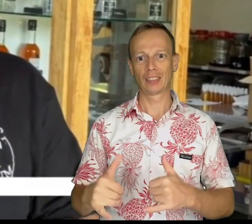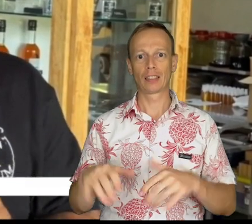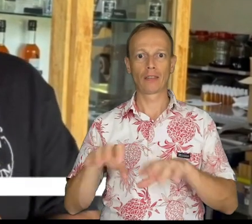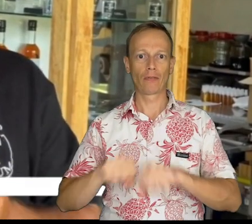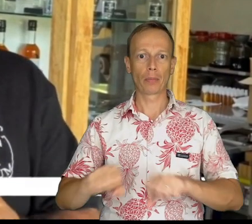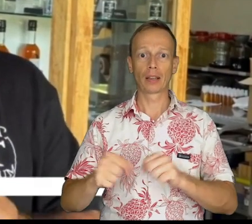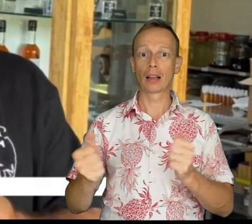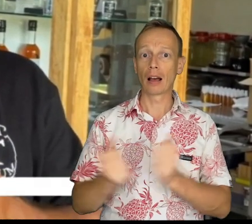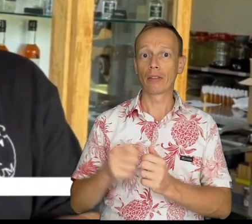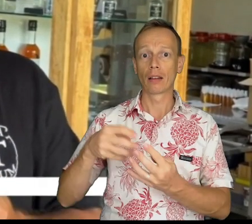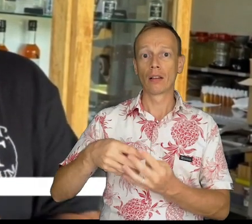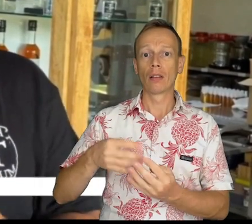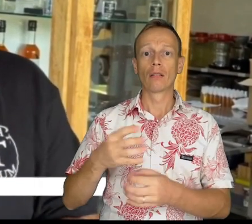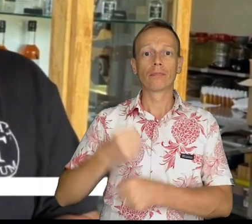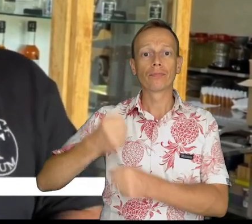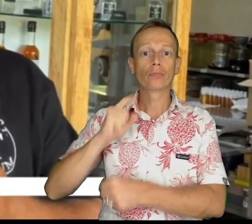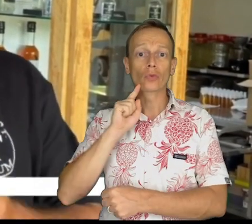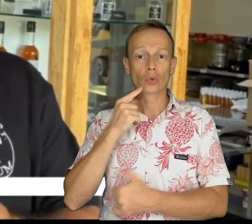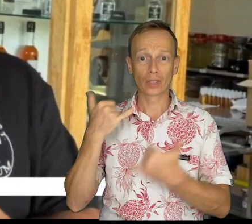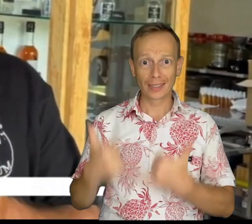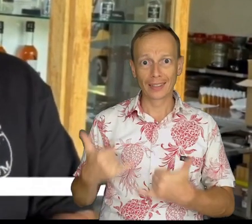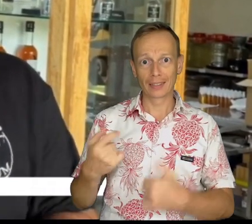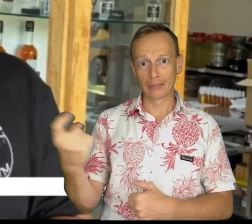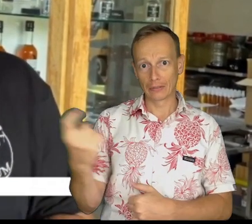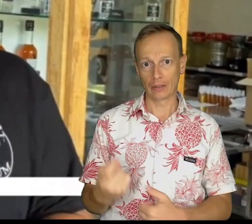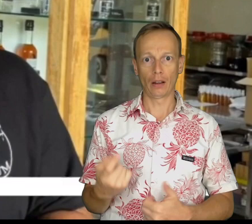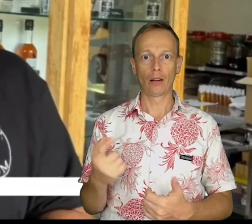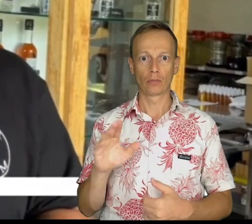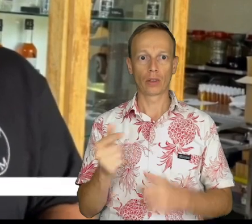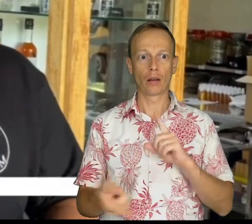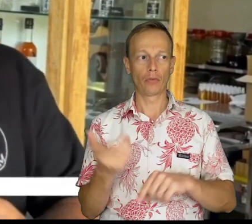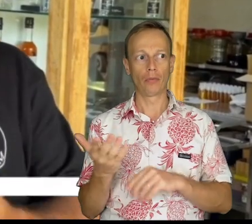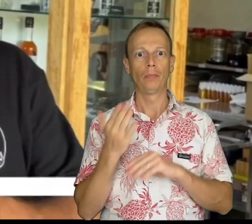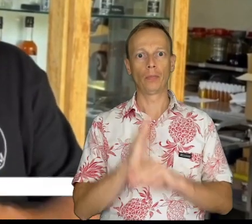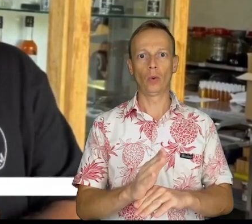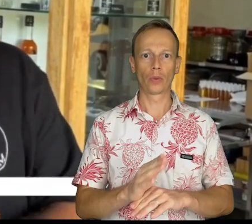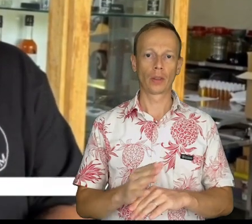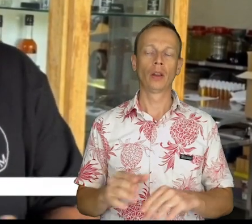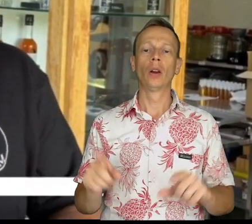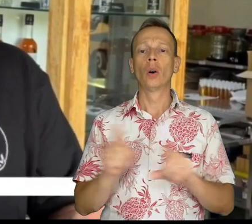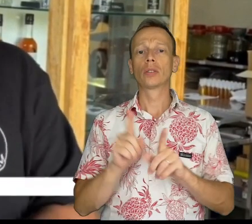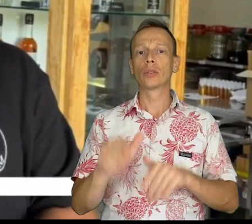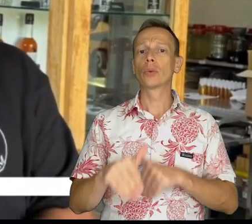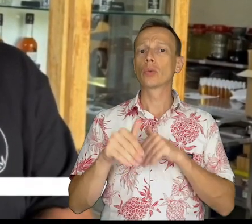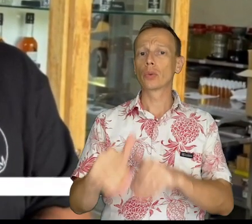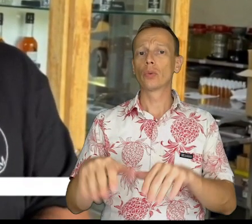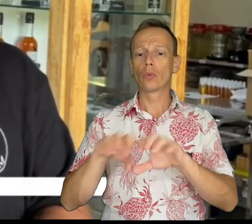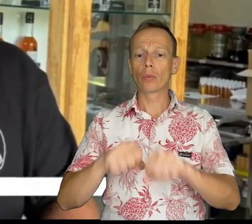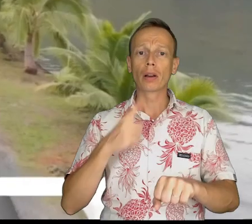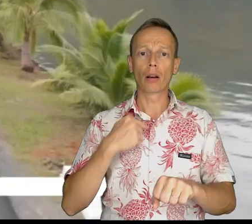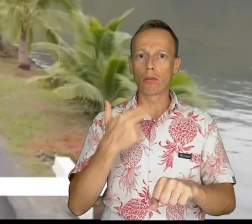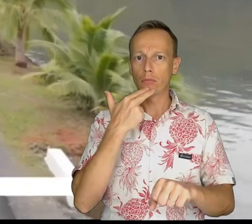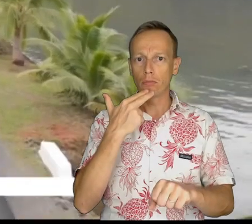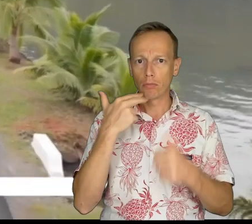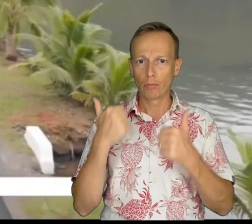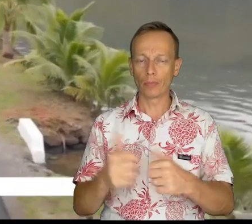locales. Donc nous produisons à 100% des produits issus de matières premières locales. Et bien sûr, de continuer à faire des produits de qualité.